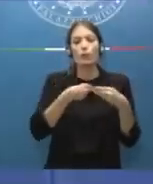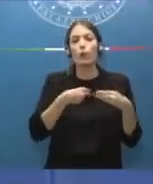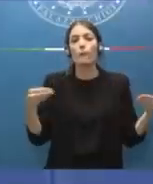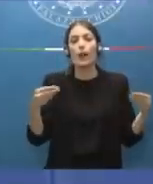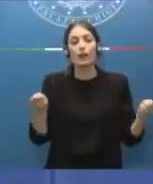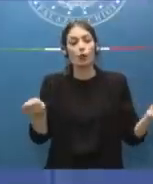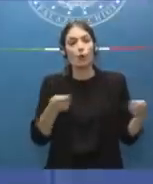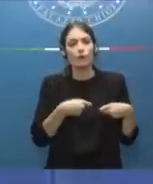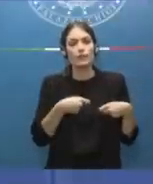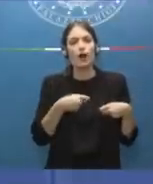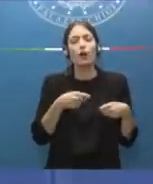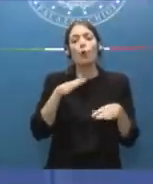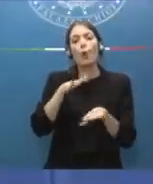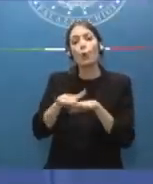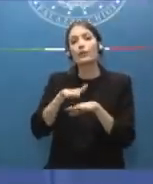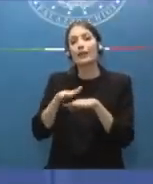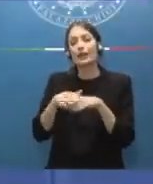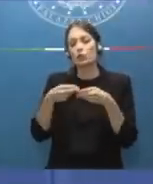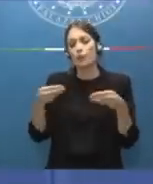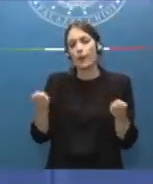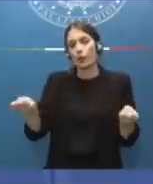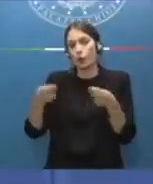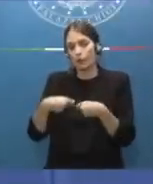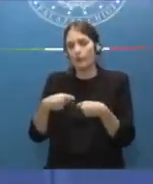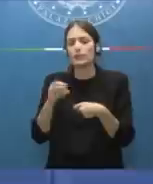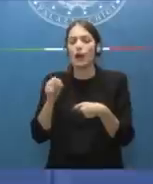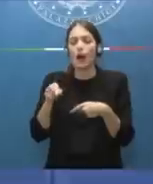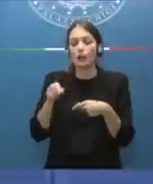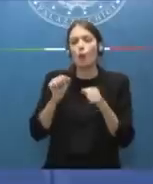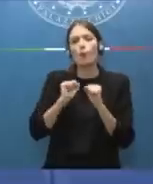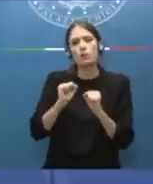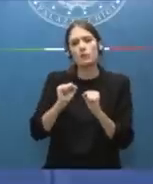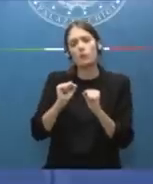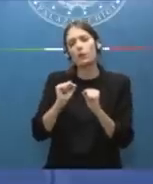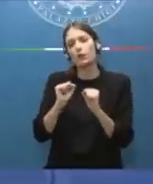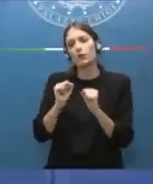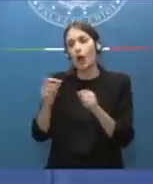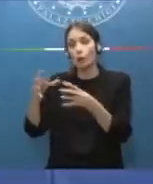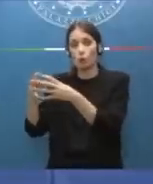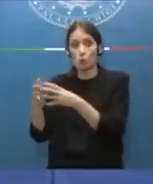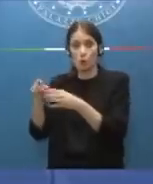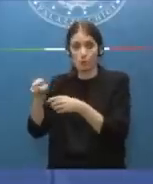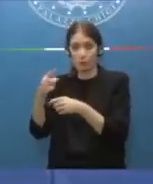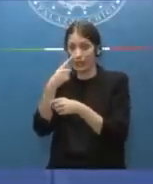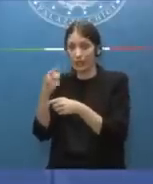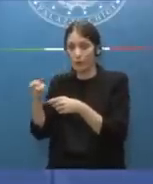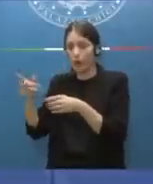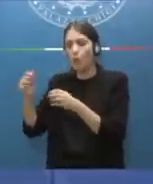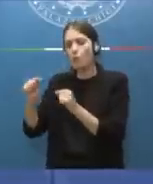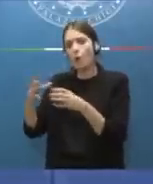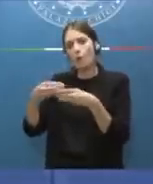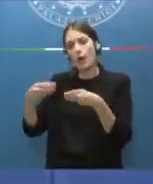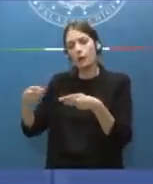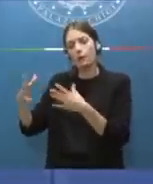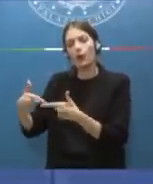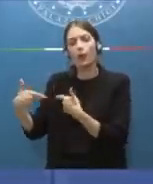dell'utilizzo dei beni confiscati della possibilità che i beni confiscati ai clan possano essere restituiti alla comunità possano